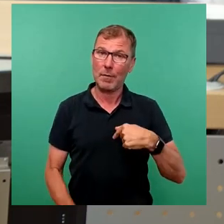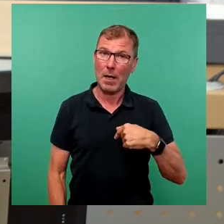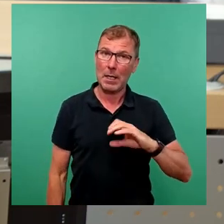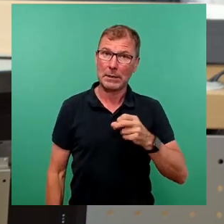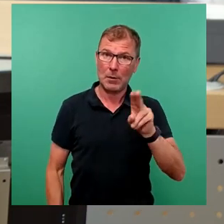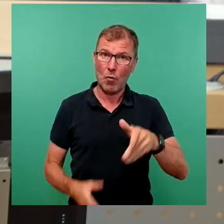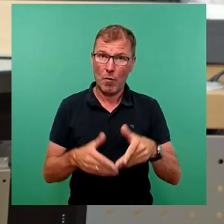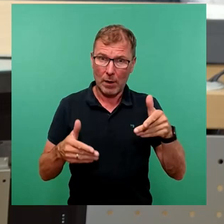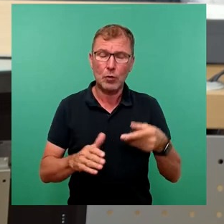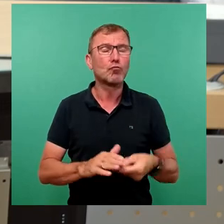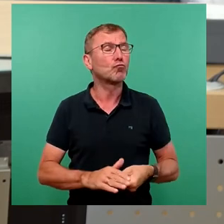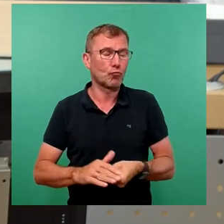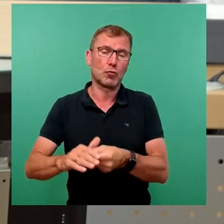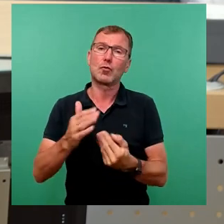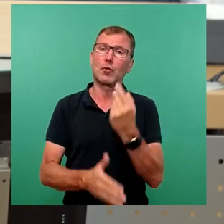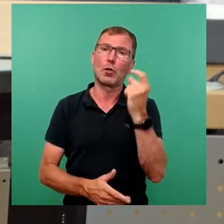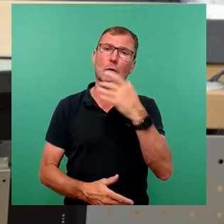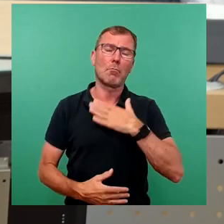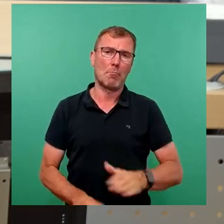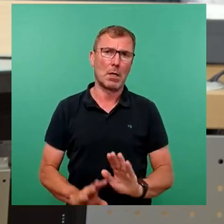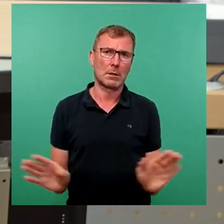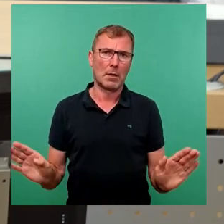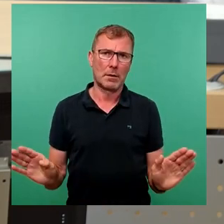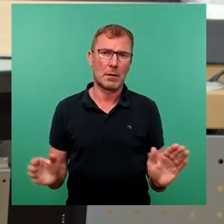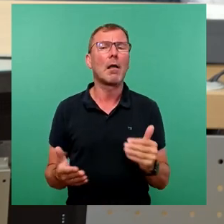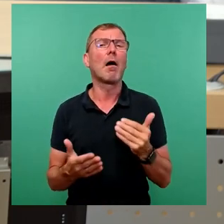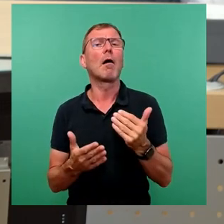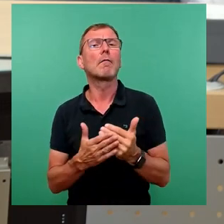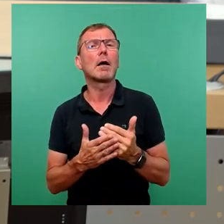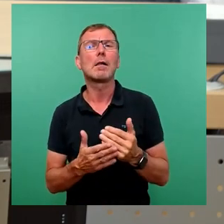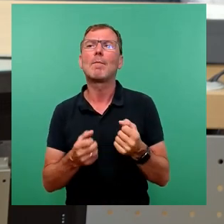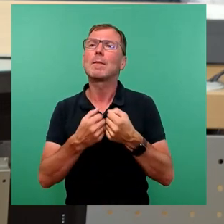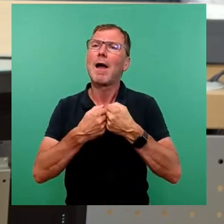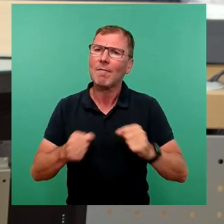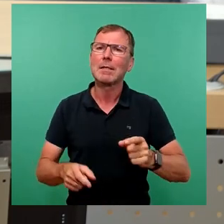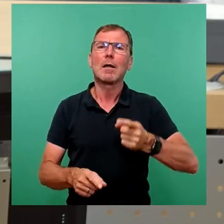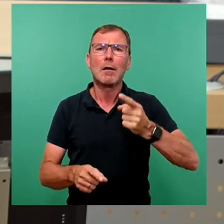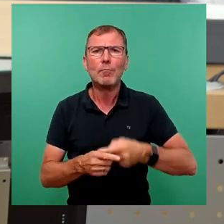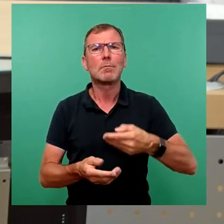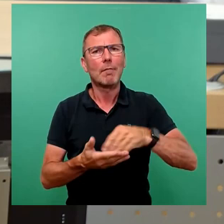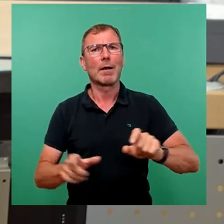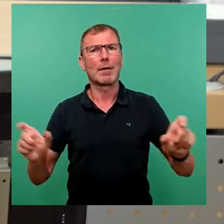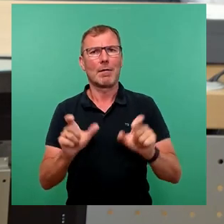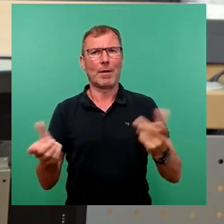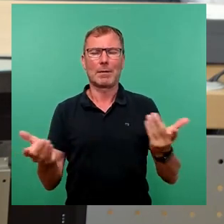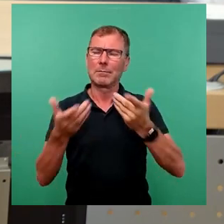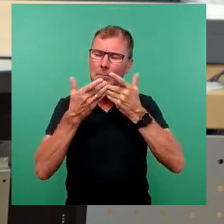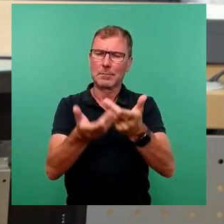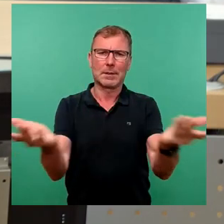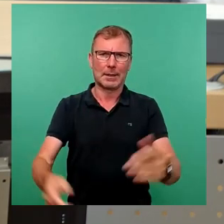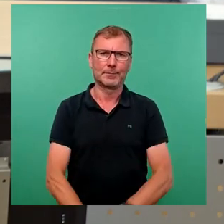unterstützen diesen Neustart sehr gern, denn, wie gesagt, Feste sollte man feiern, wo sie fallen. Dankeschön.